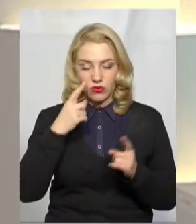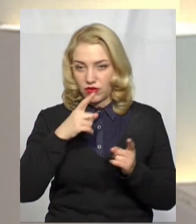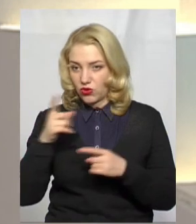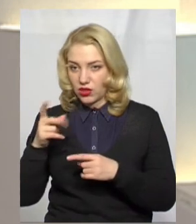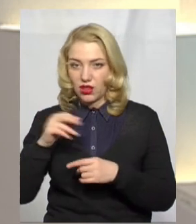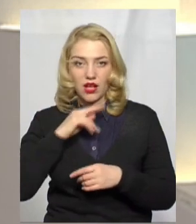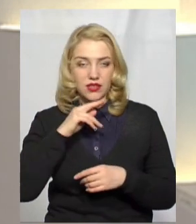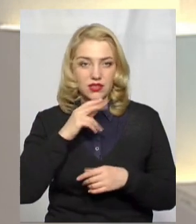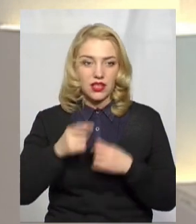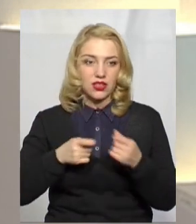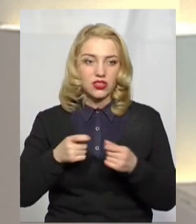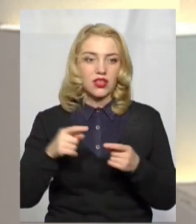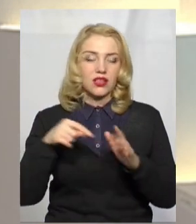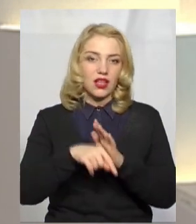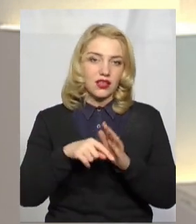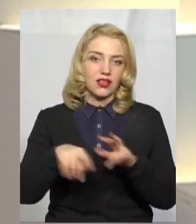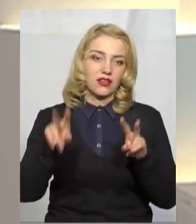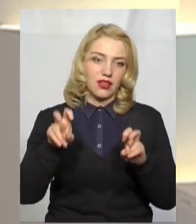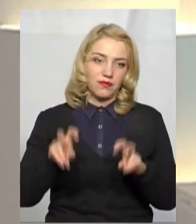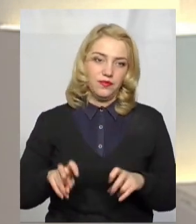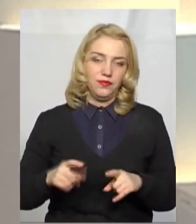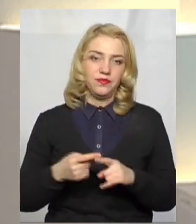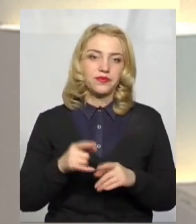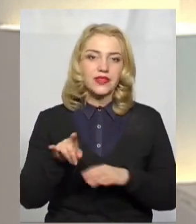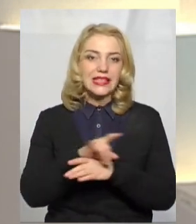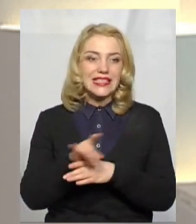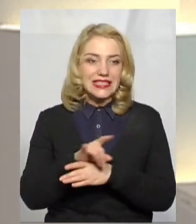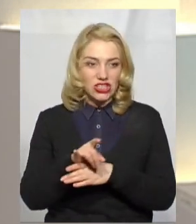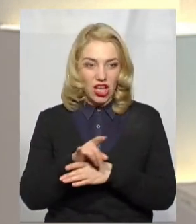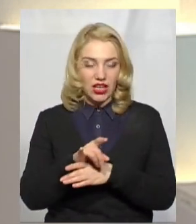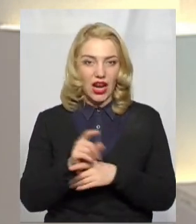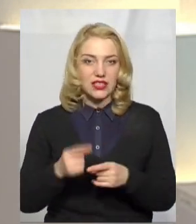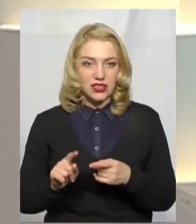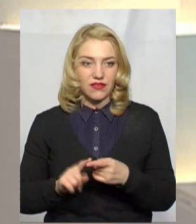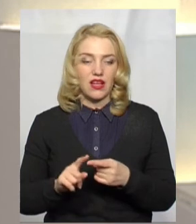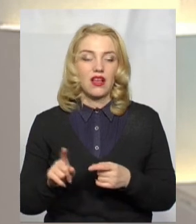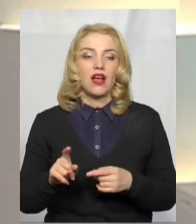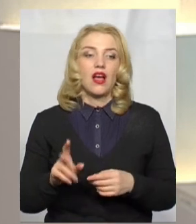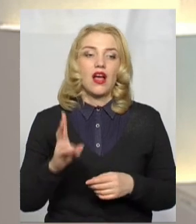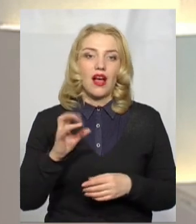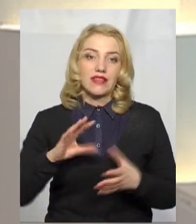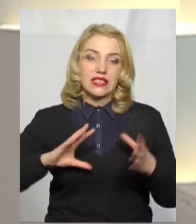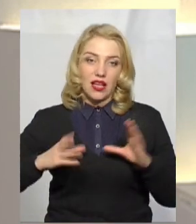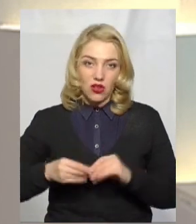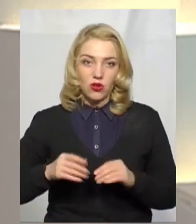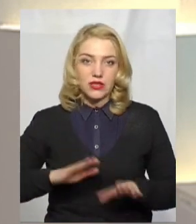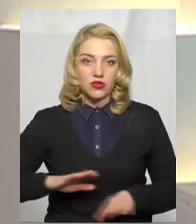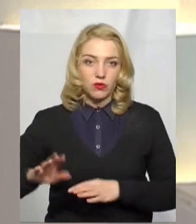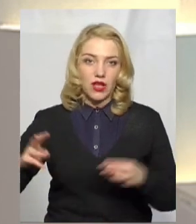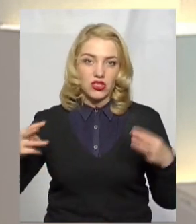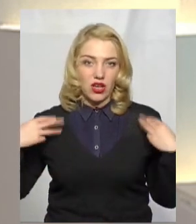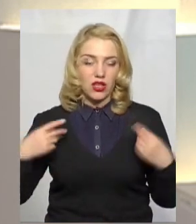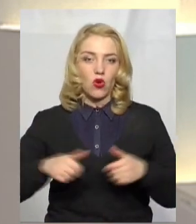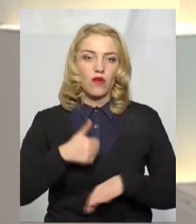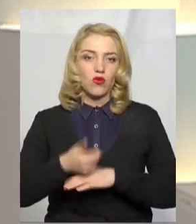стосовно таких тем, стосовно шахрайства. Вони постійно залишаються актуальними. А загалом із заступником начальника